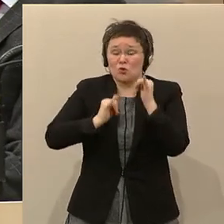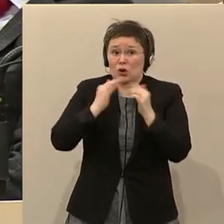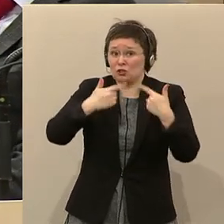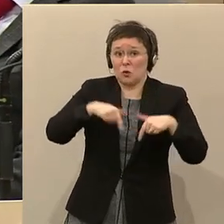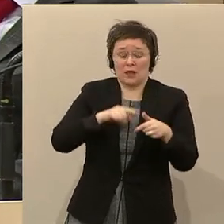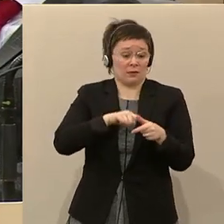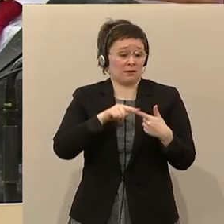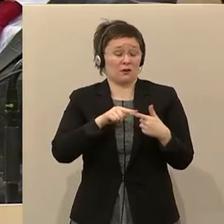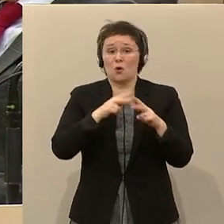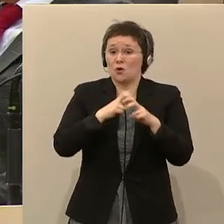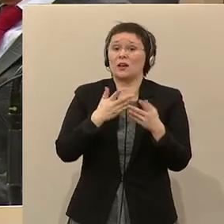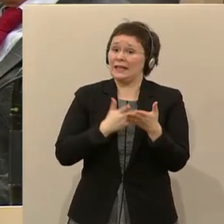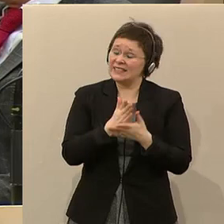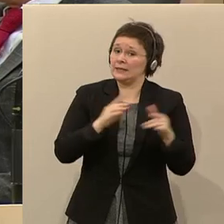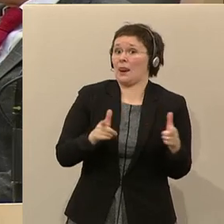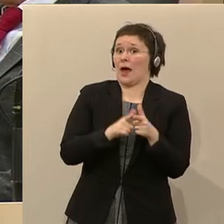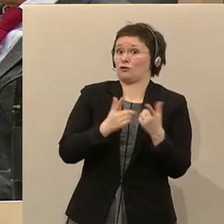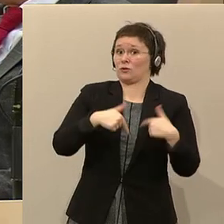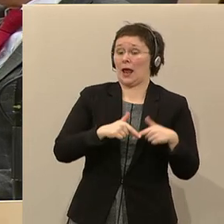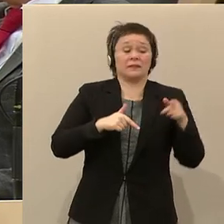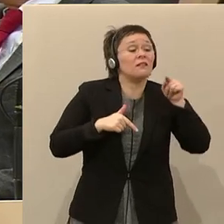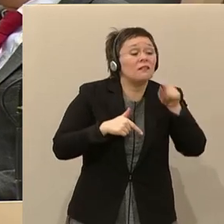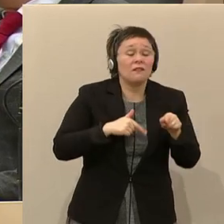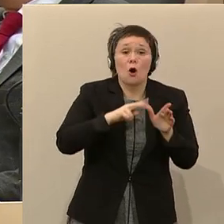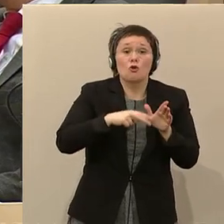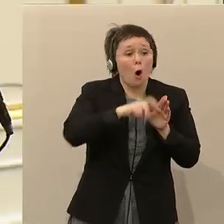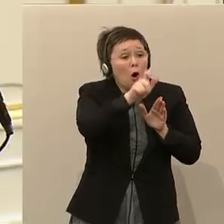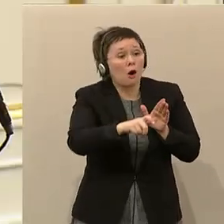Dienstleistungsland. Diese Köche müssen auf die Mangelberufsliste.